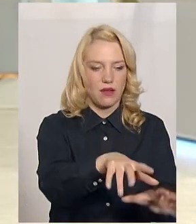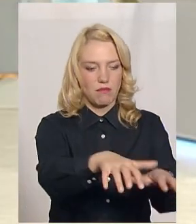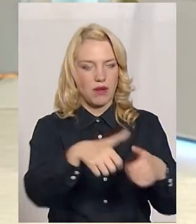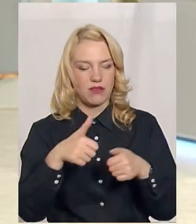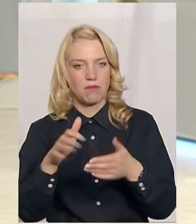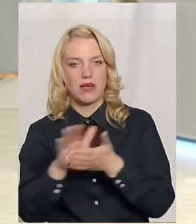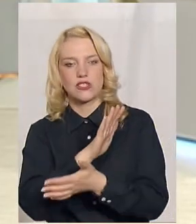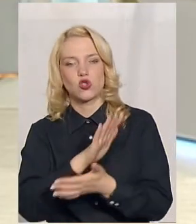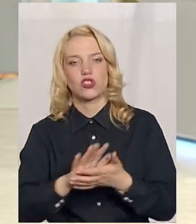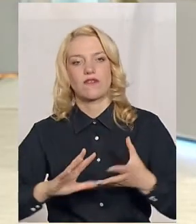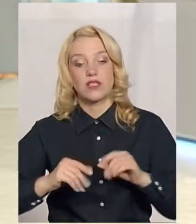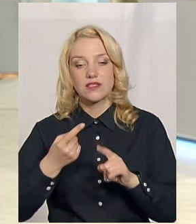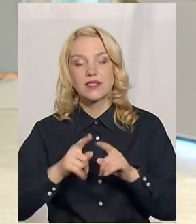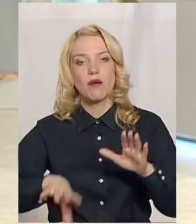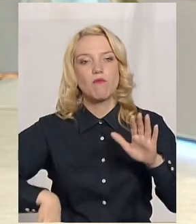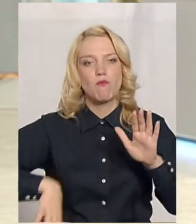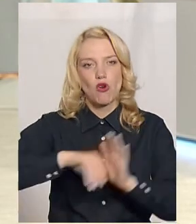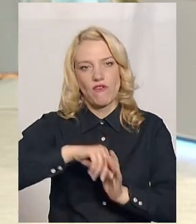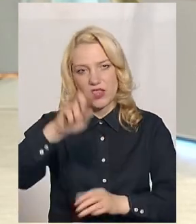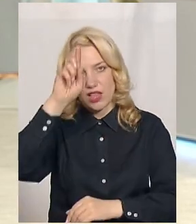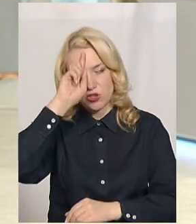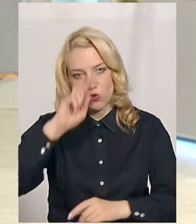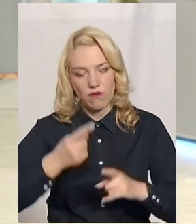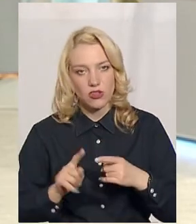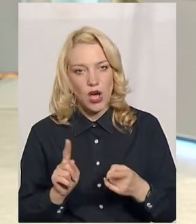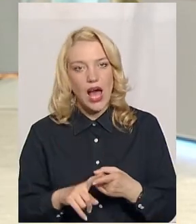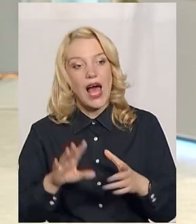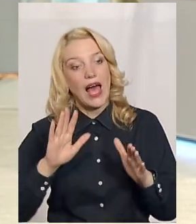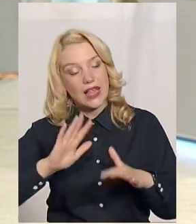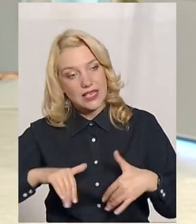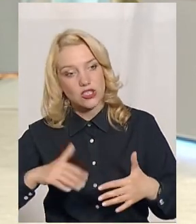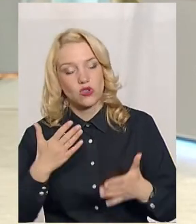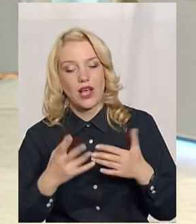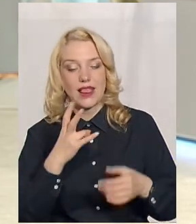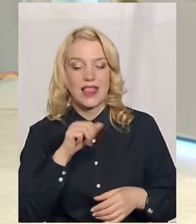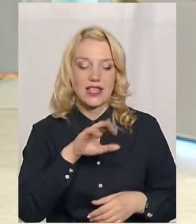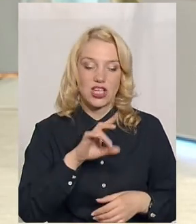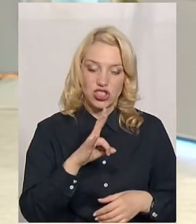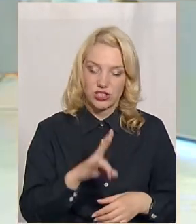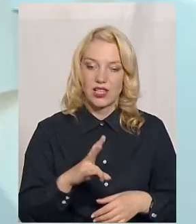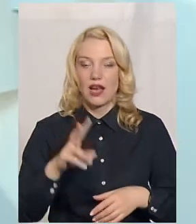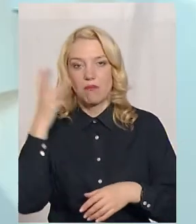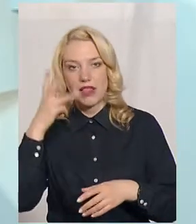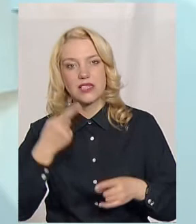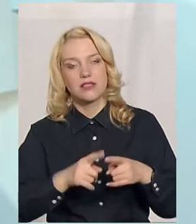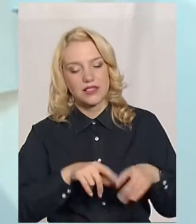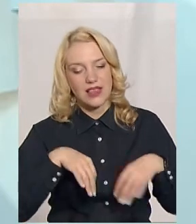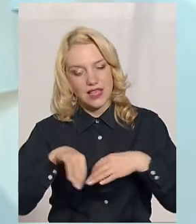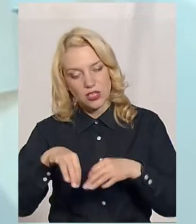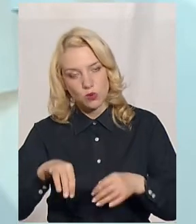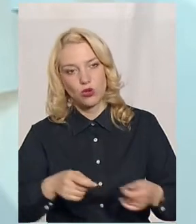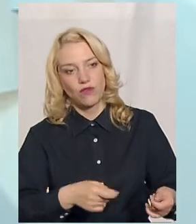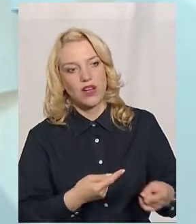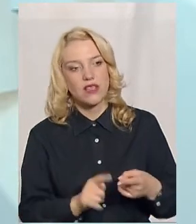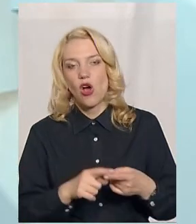профінансовано. Да, не профінансовано транспортування крові, наприклад, з Нікішина в Хмельницький, але ж ніхто одну